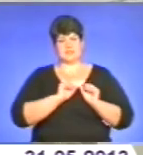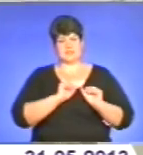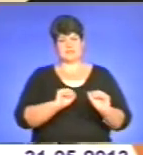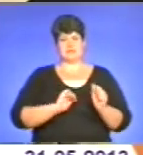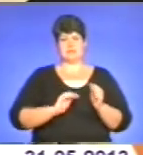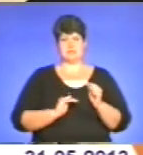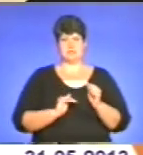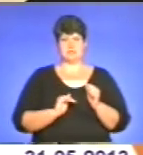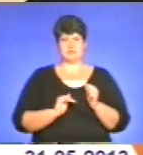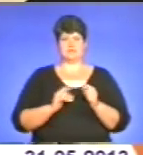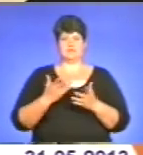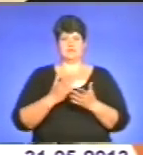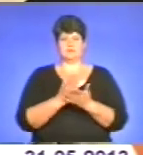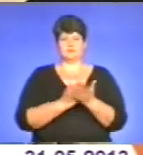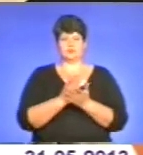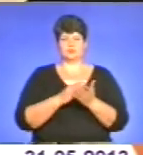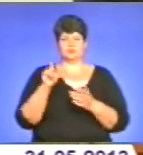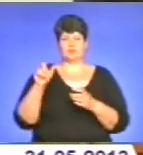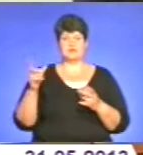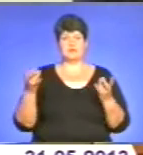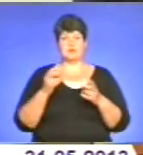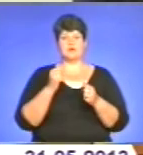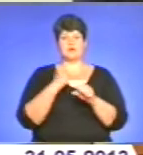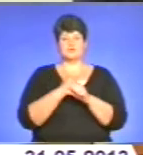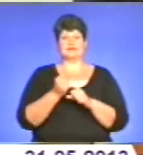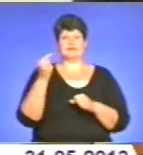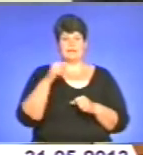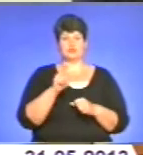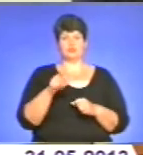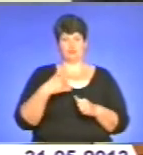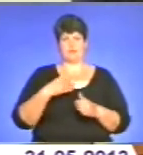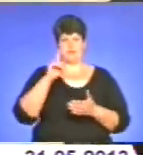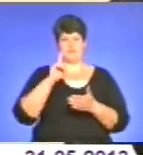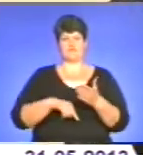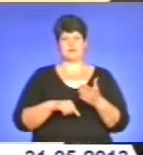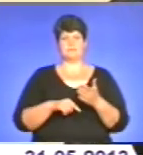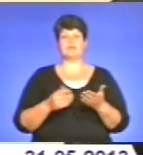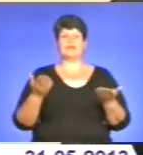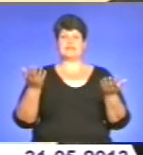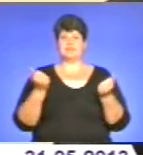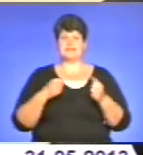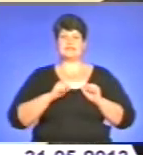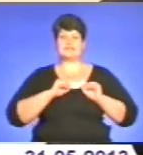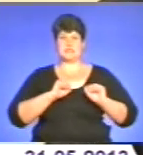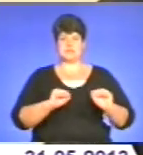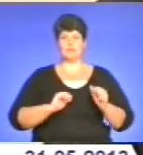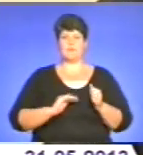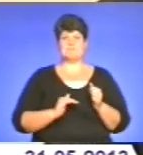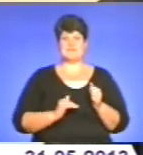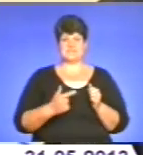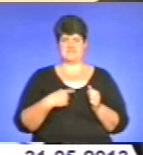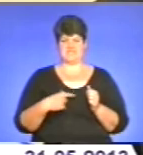свавілля чиновників. Треба працювати нам так, щоб люди нам повірили, наголосив Валентин Хоптян. Давайте захистимо бізнес від себе,